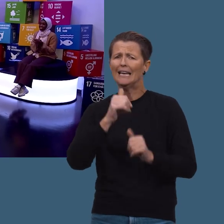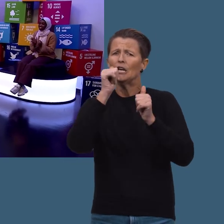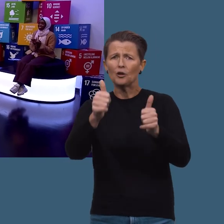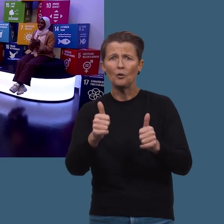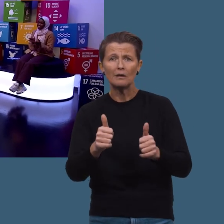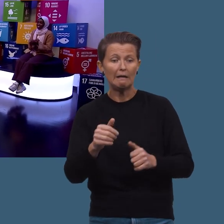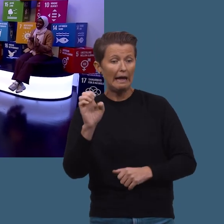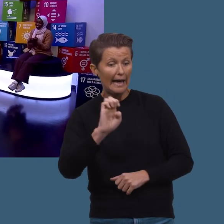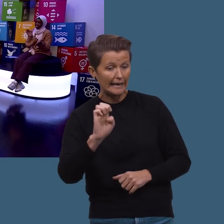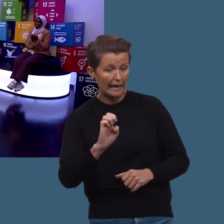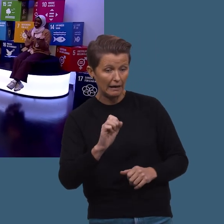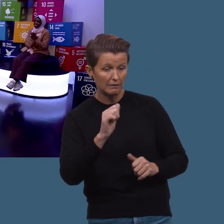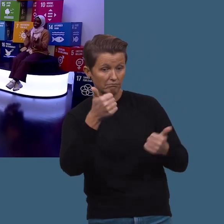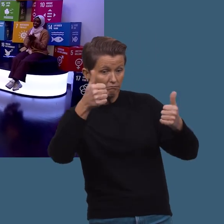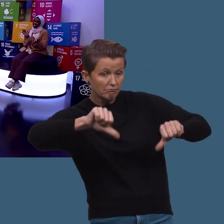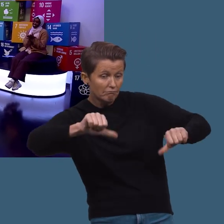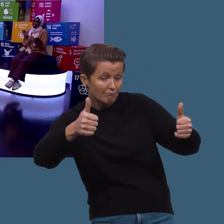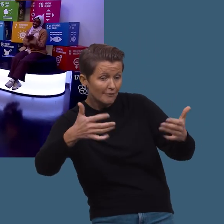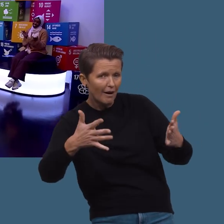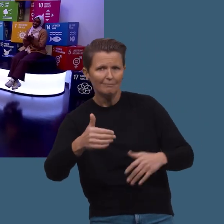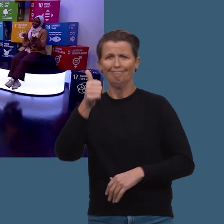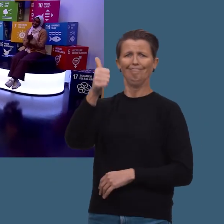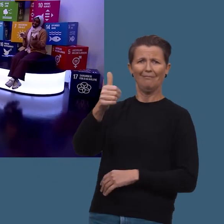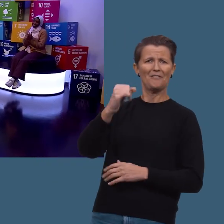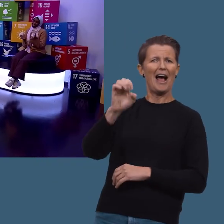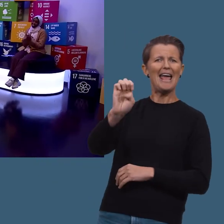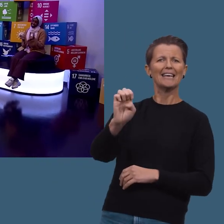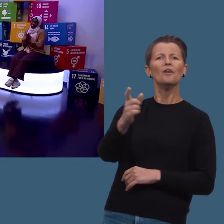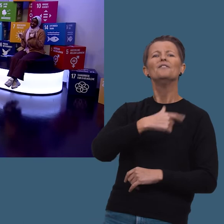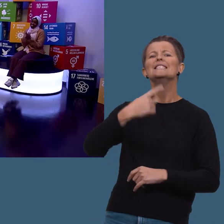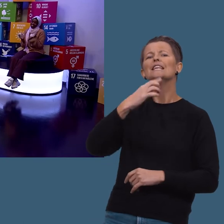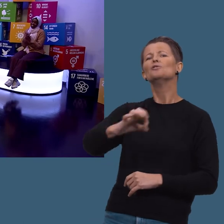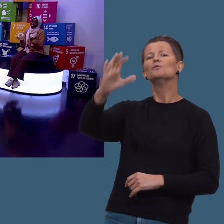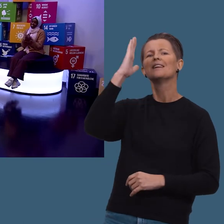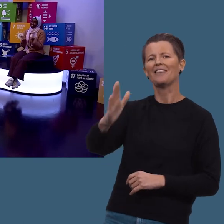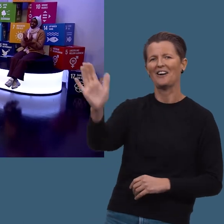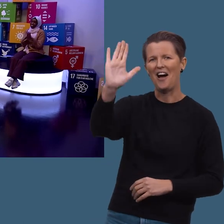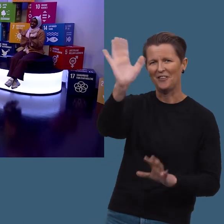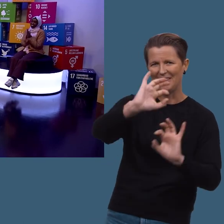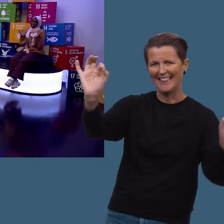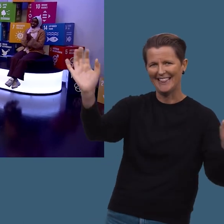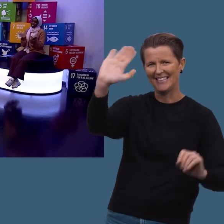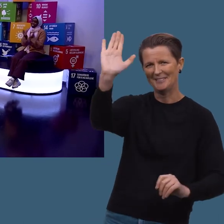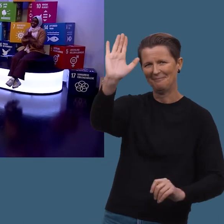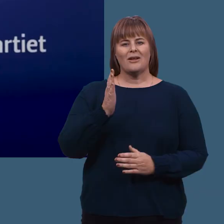veldig, veldig kult. Egil, har det vært? Tommel opp, tommel ned. Tommel opp, Egil. Vi sier tusen takk. Ha det fint.